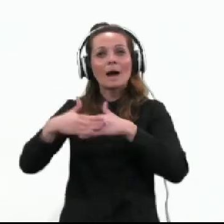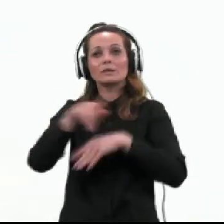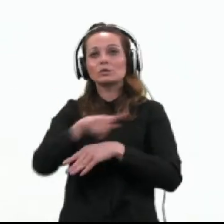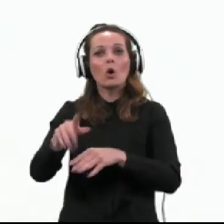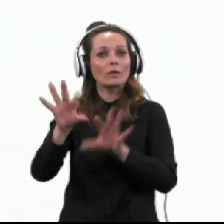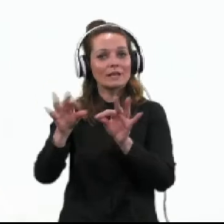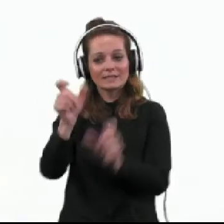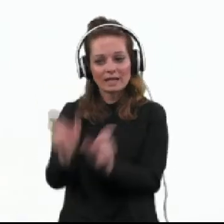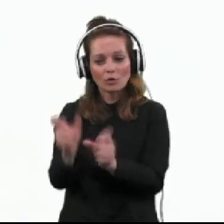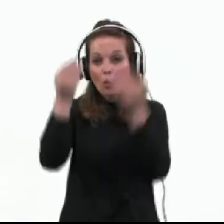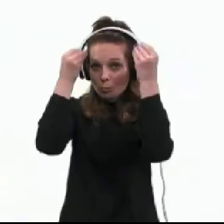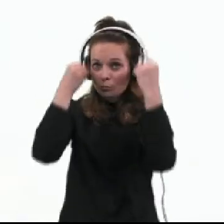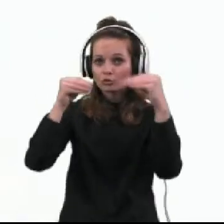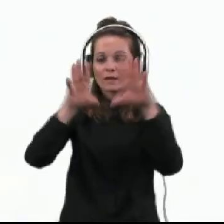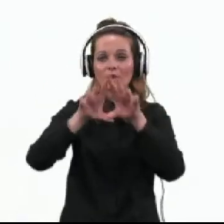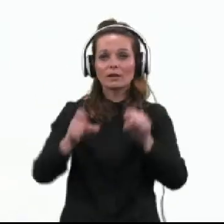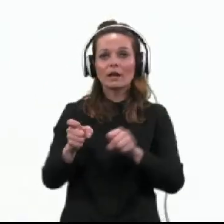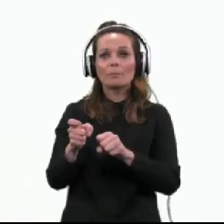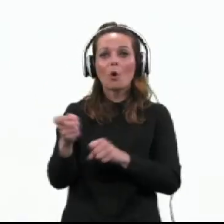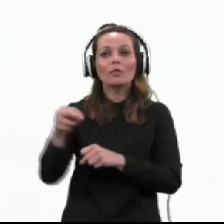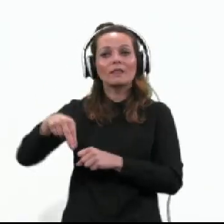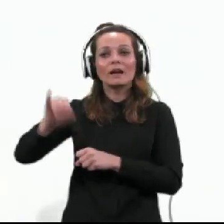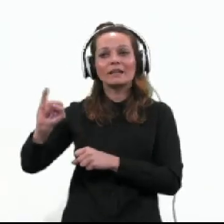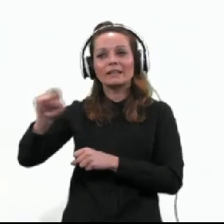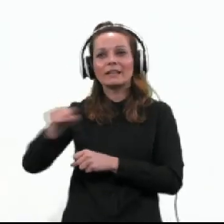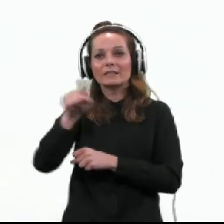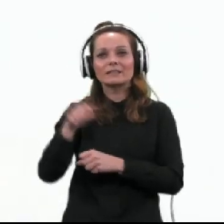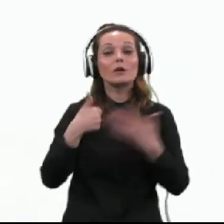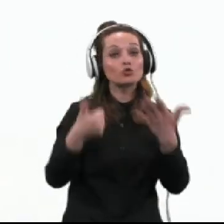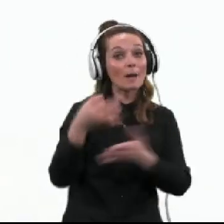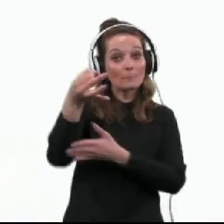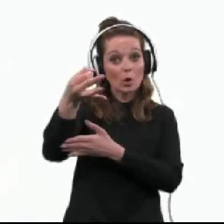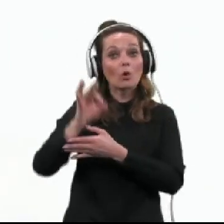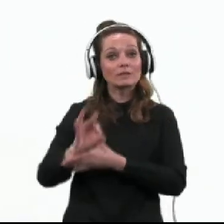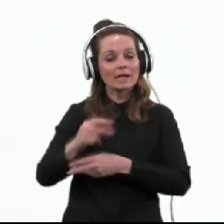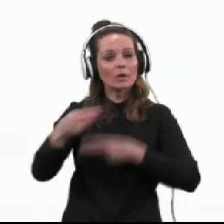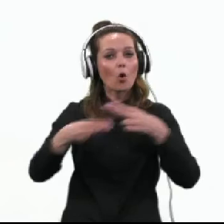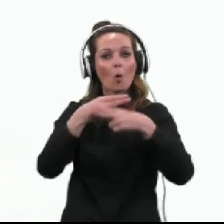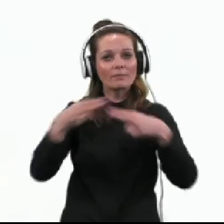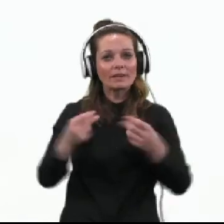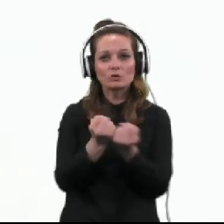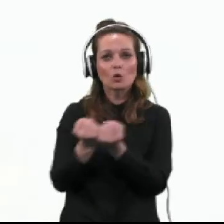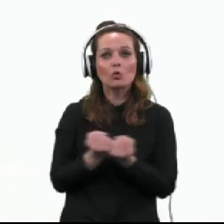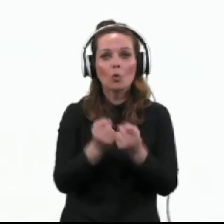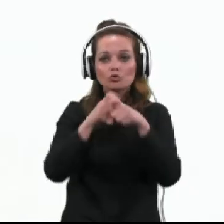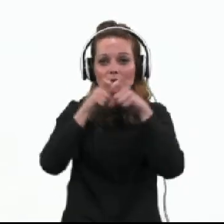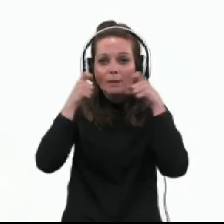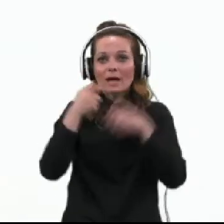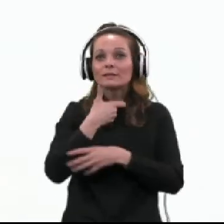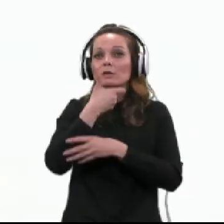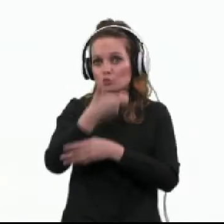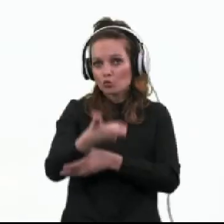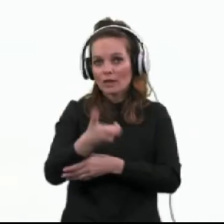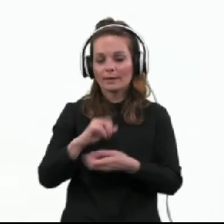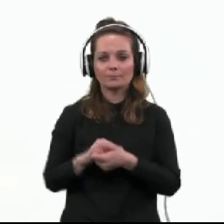upoštevanju ukrepov na jez in 60% obvezno nošanje mask na zonanih